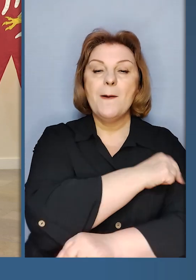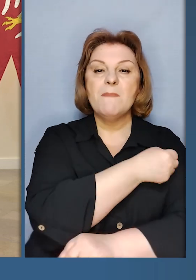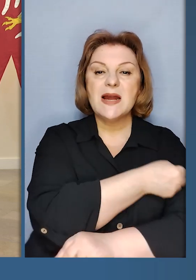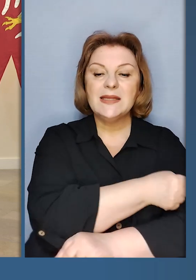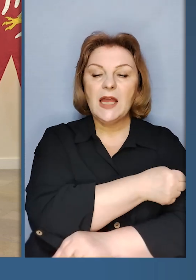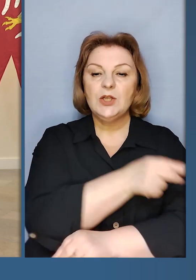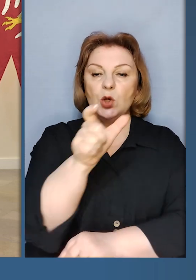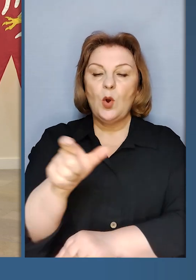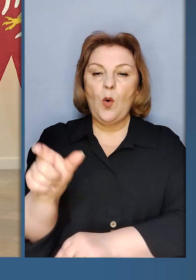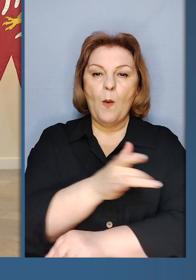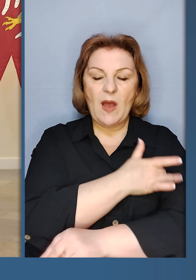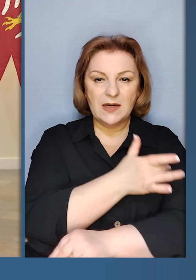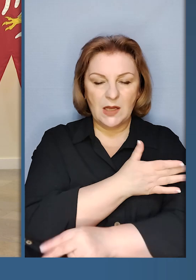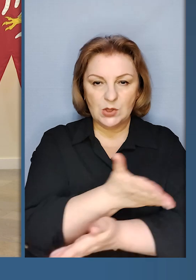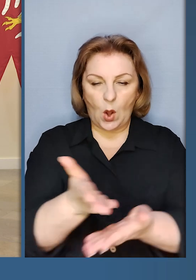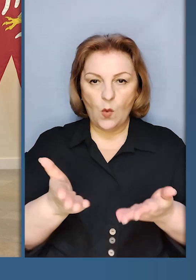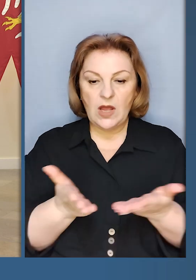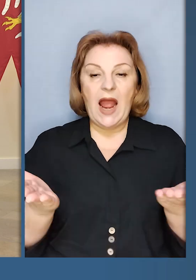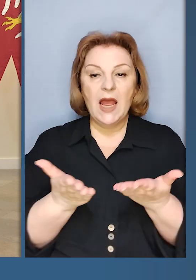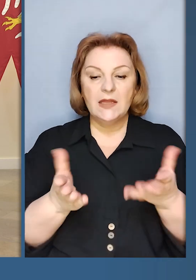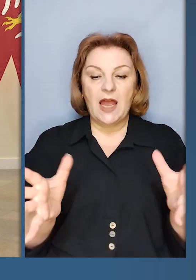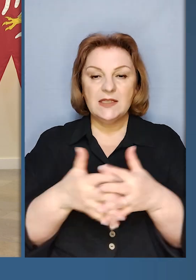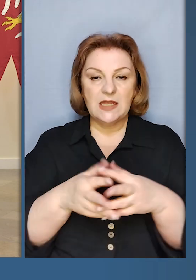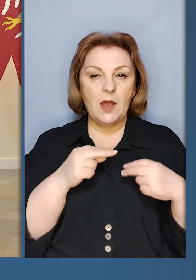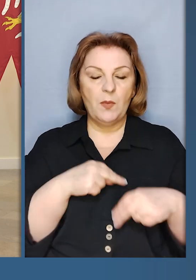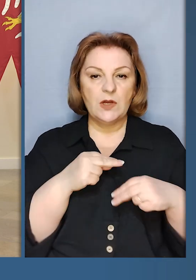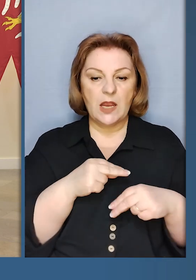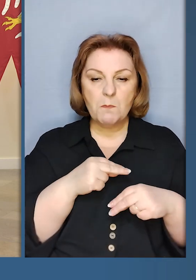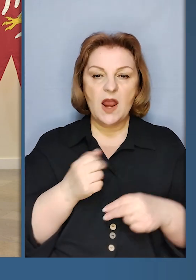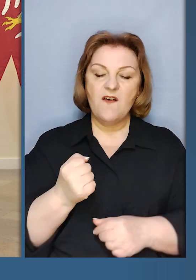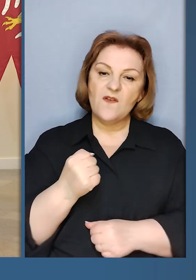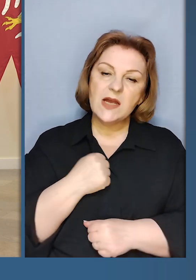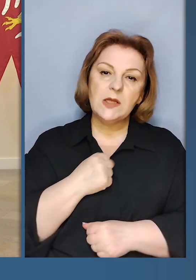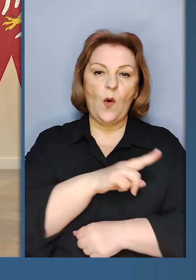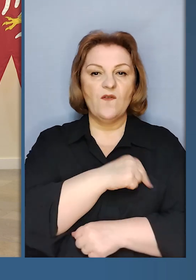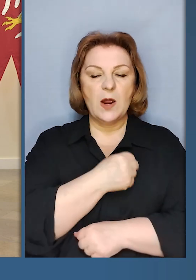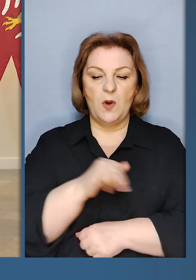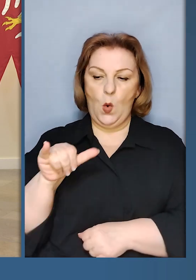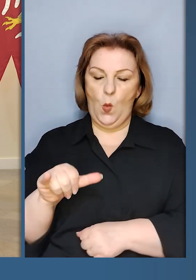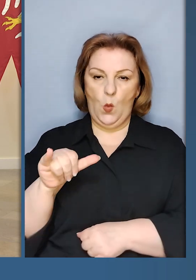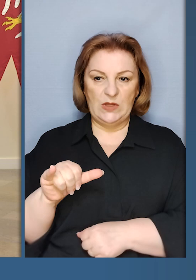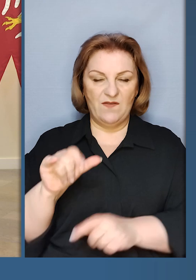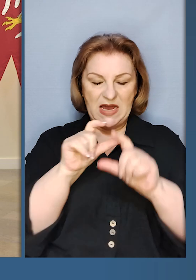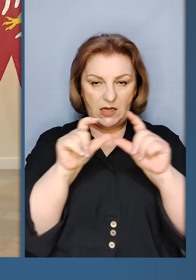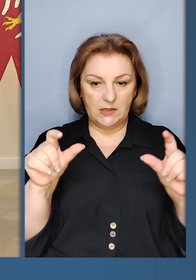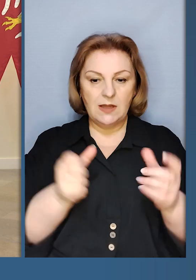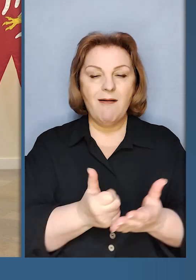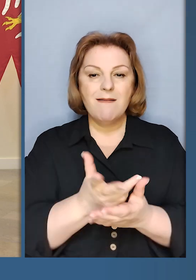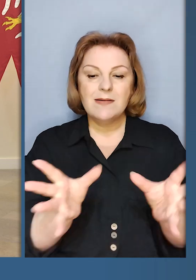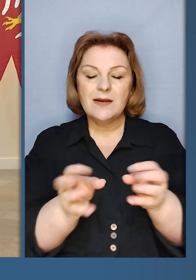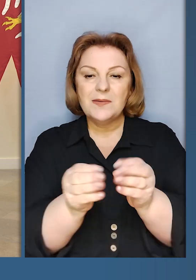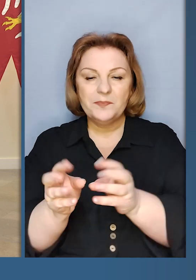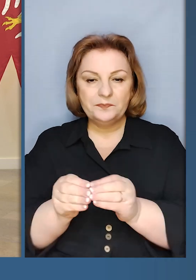медичного персоналу, де співпрацюють між іншим військовий медичний університет і кілька